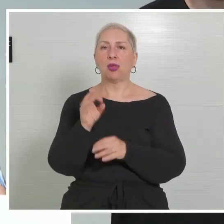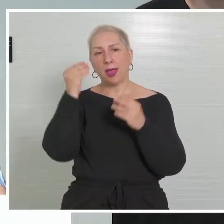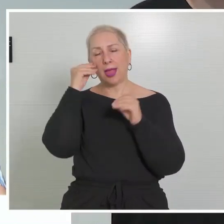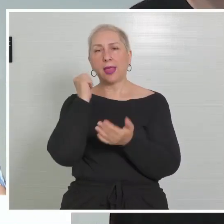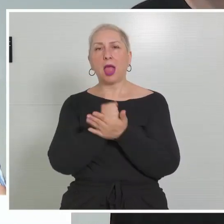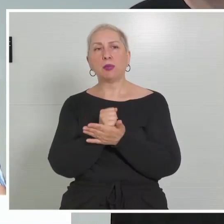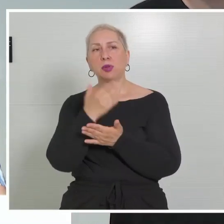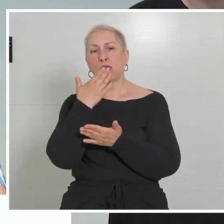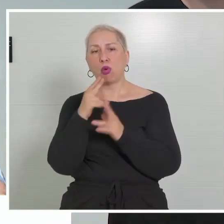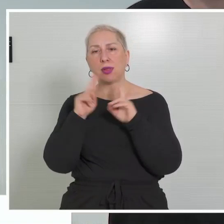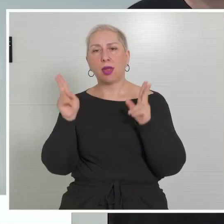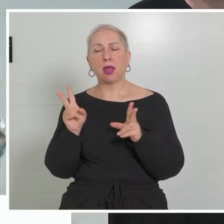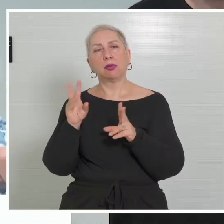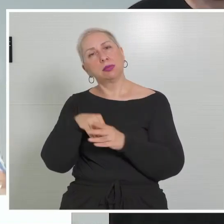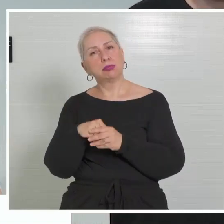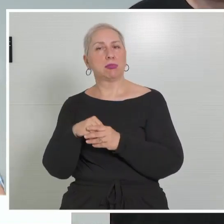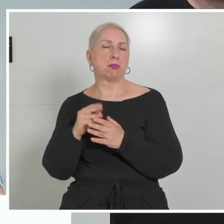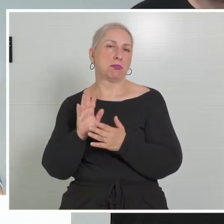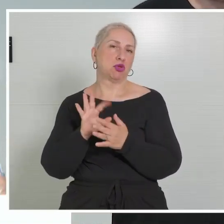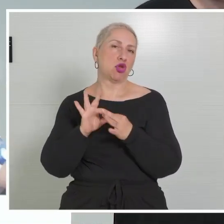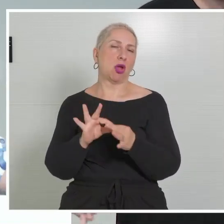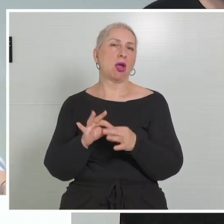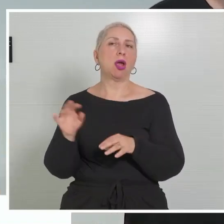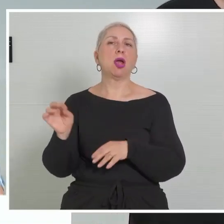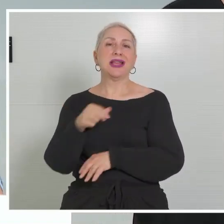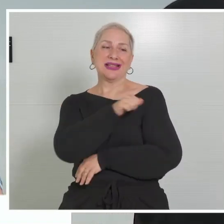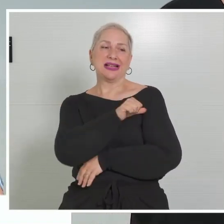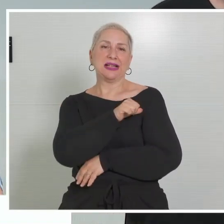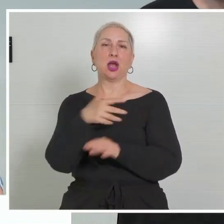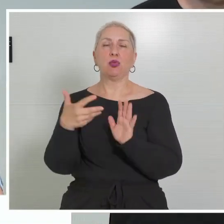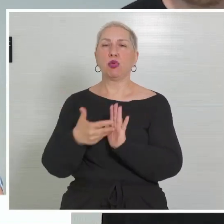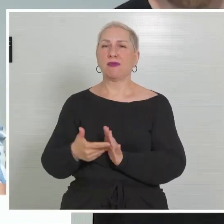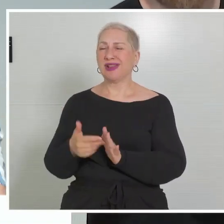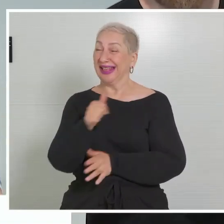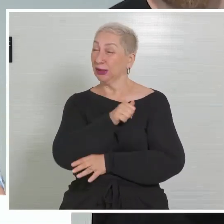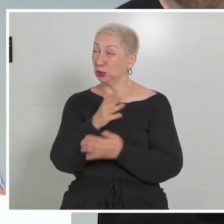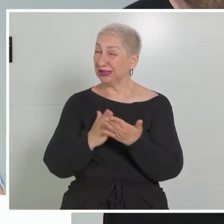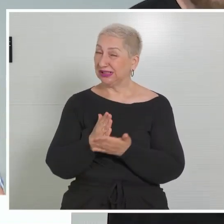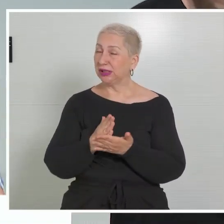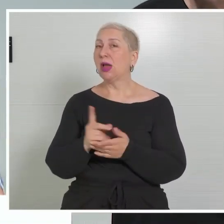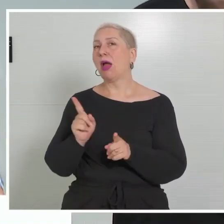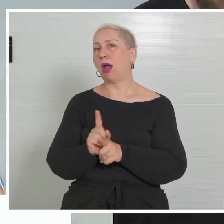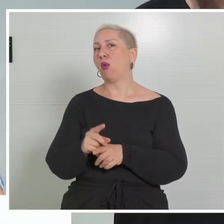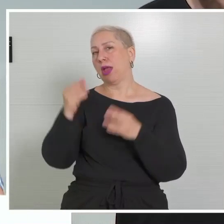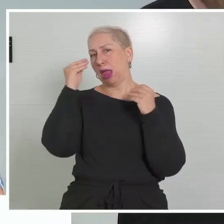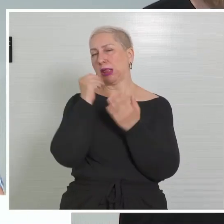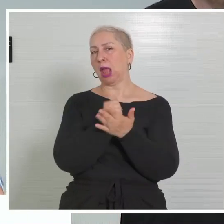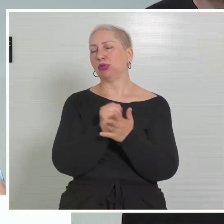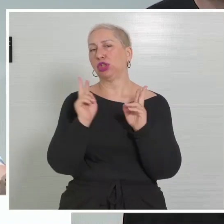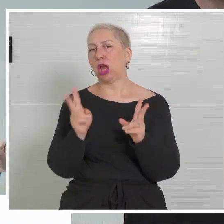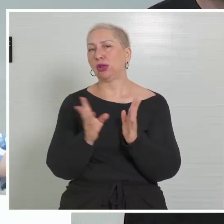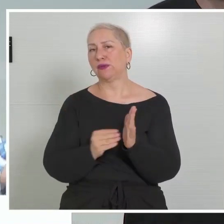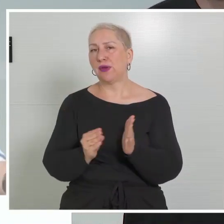treu bleiben und beispielsweise die Sanitäterprüfung, die sie im Rettungsdienst absolviert haben, hier auch ehrenamtlich weiterhin anwenden.